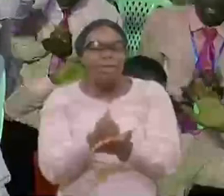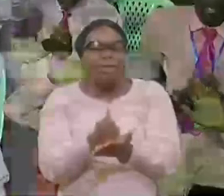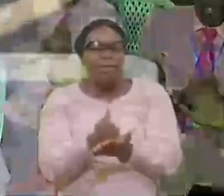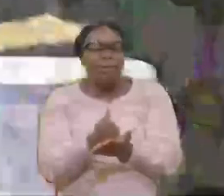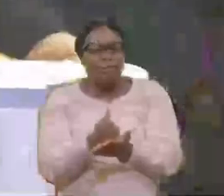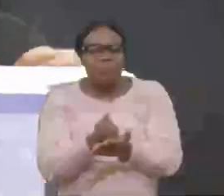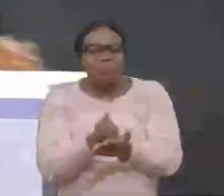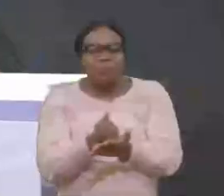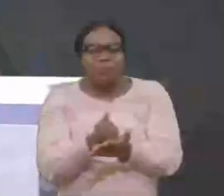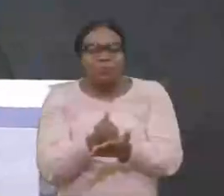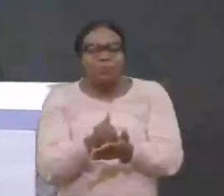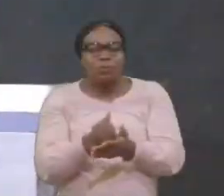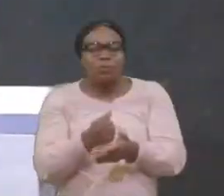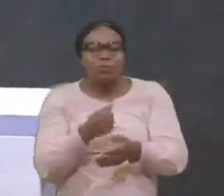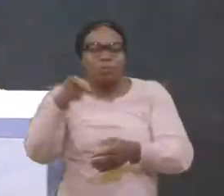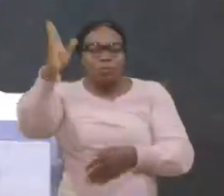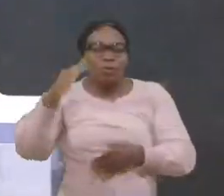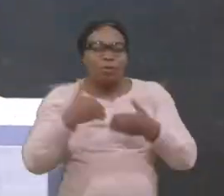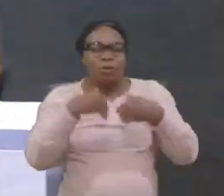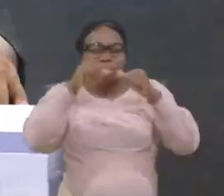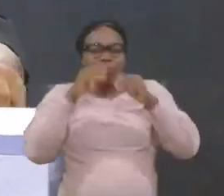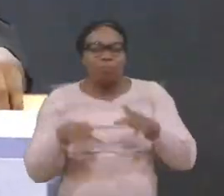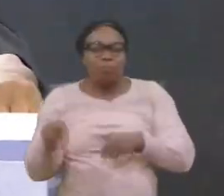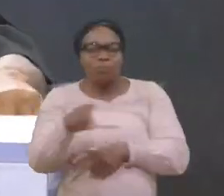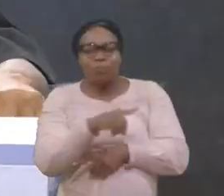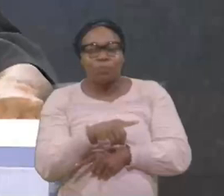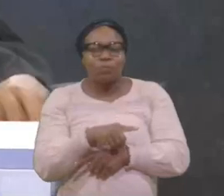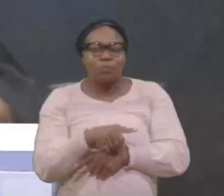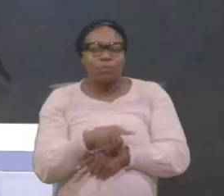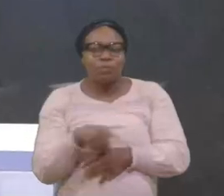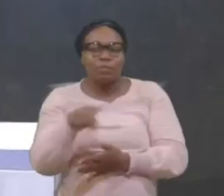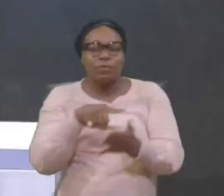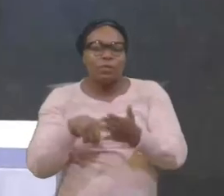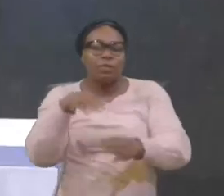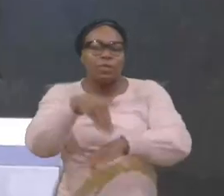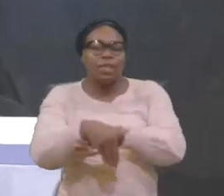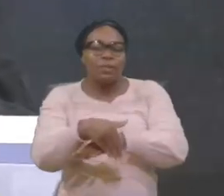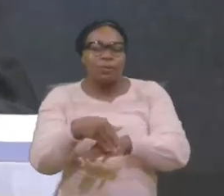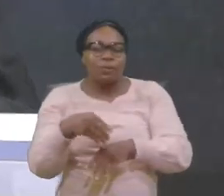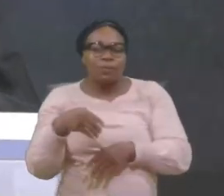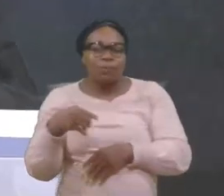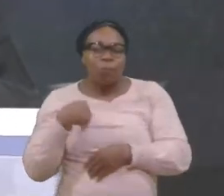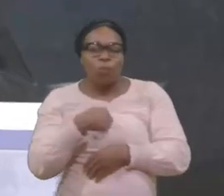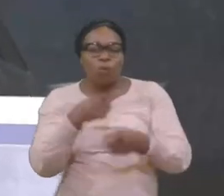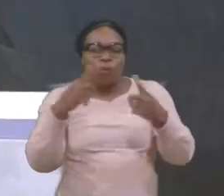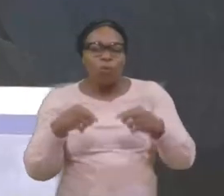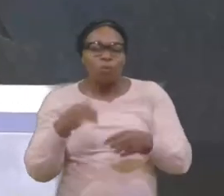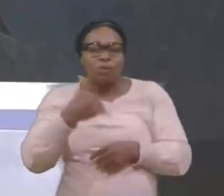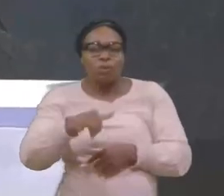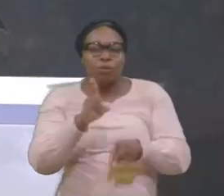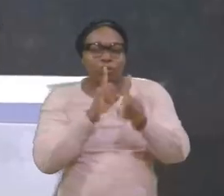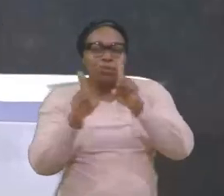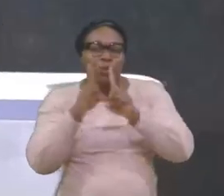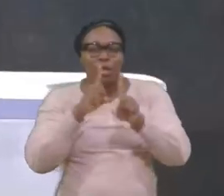Dieu t'a béni tu peux t'asseoir ce soir nous venons parlant toujours